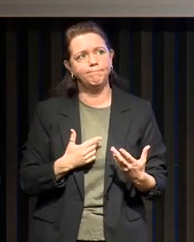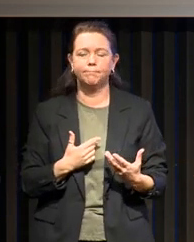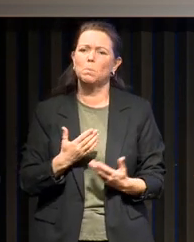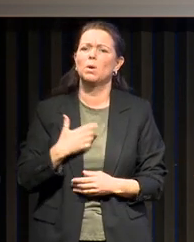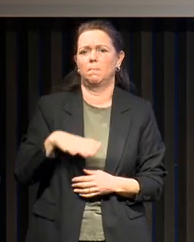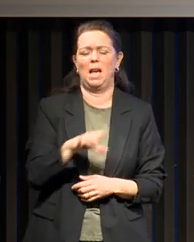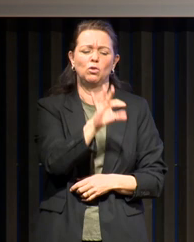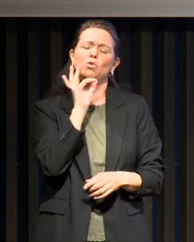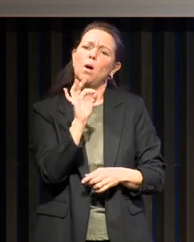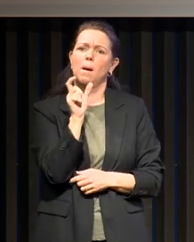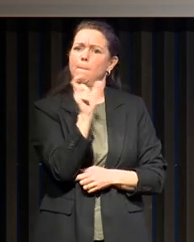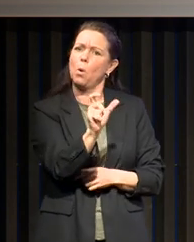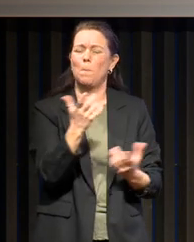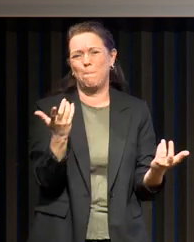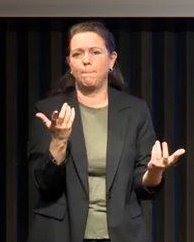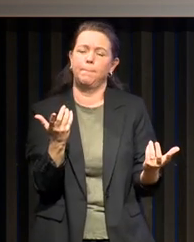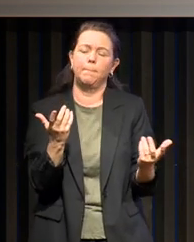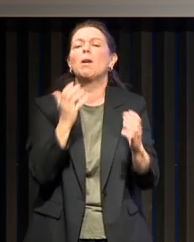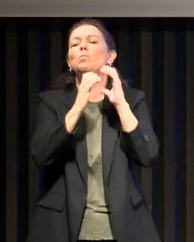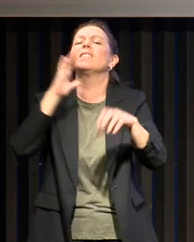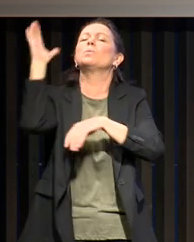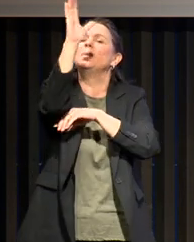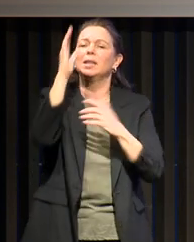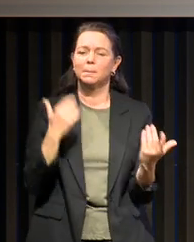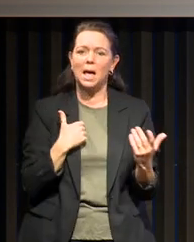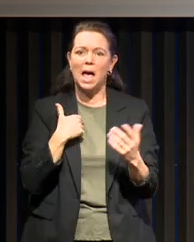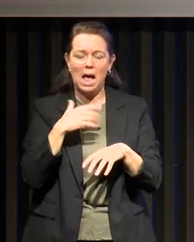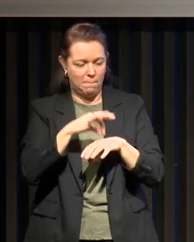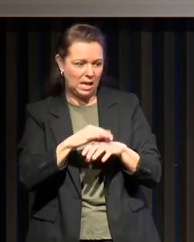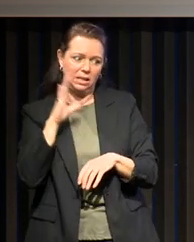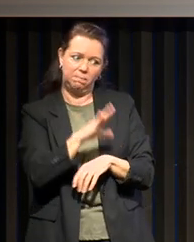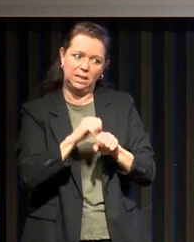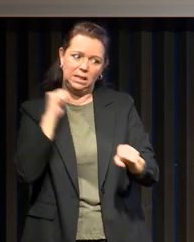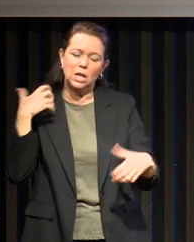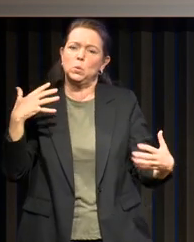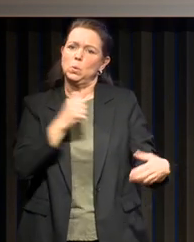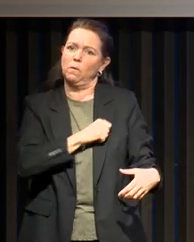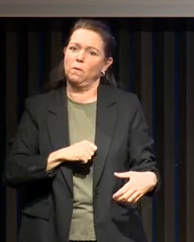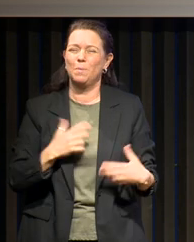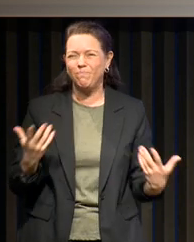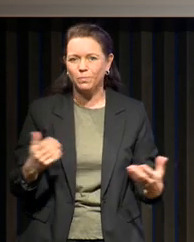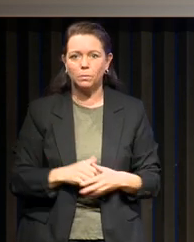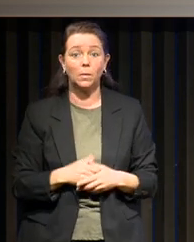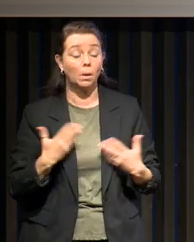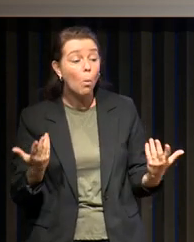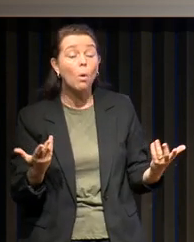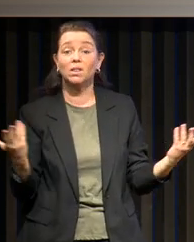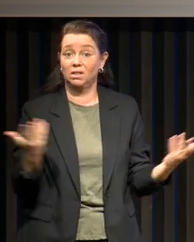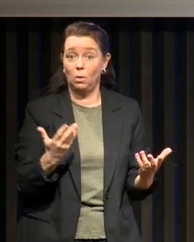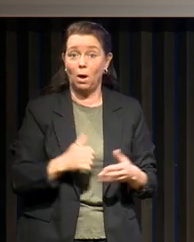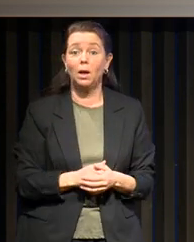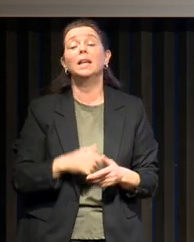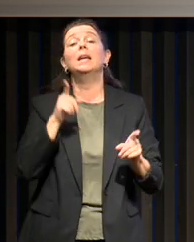mot sérieux pour essayer de me dire mais c'est quoi le mal du siècle ? Alors, je suis revenu. Et puis, le mal du siècle, bien sûr, c'est ce vague à l'âme très spécifique du